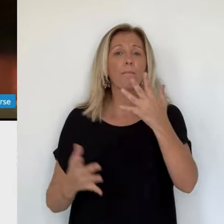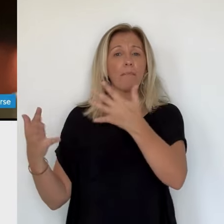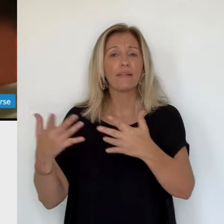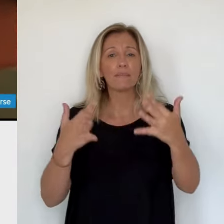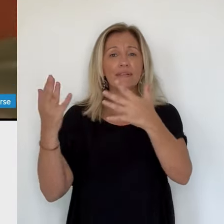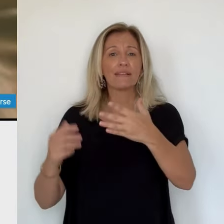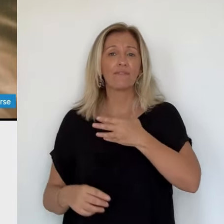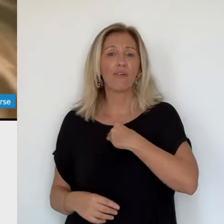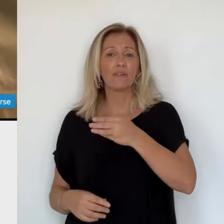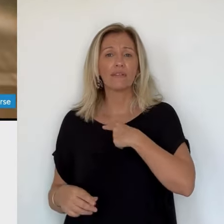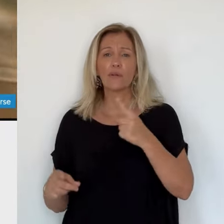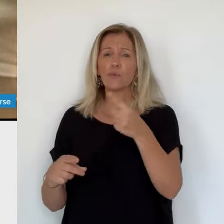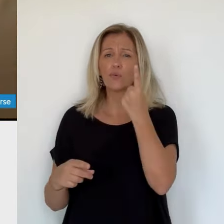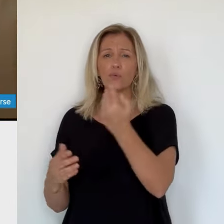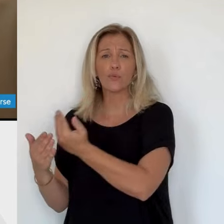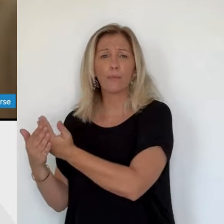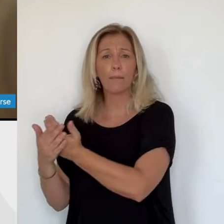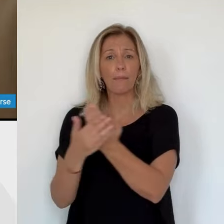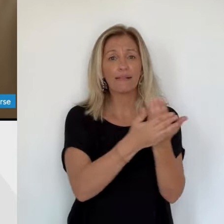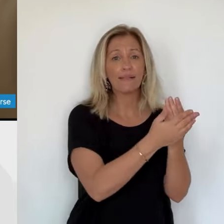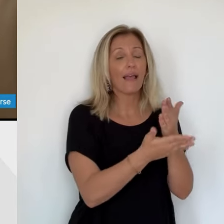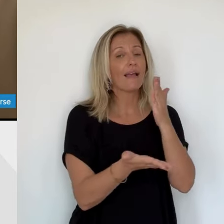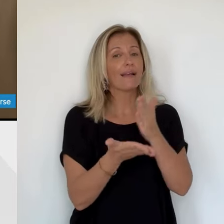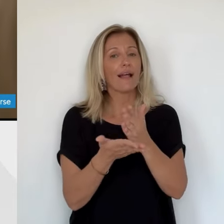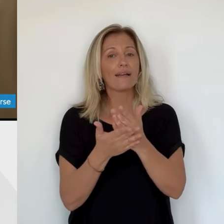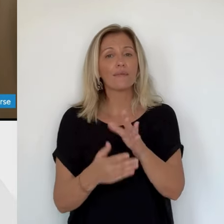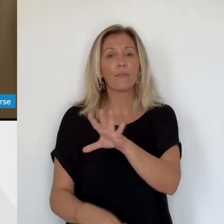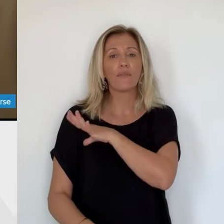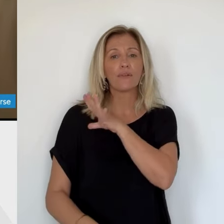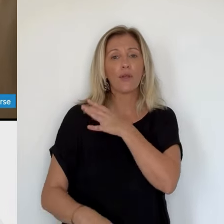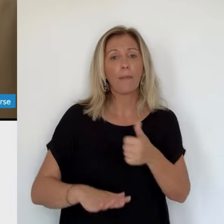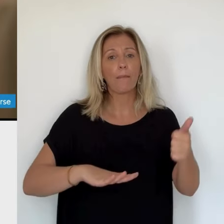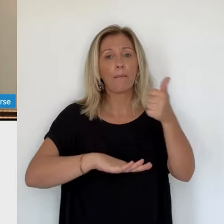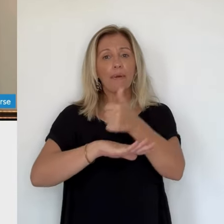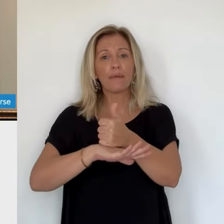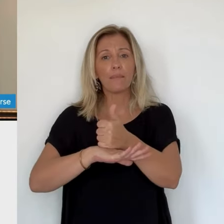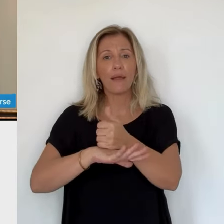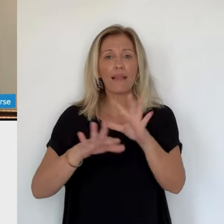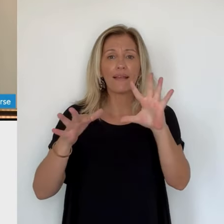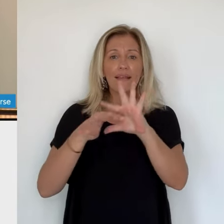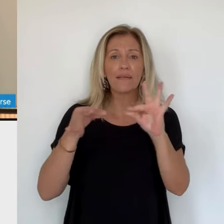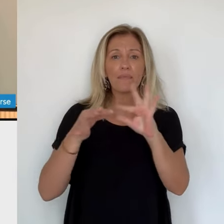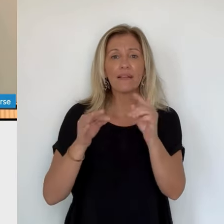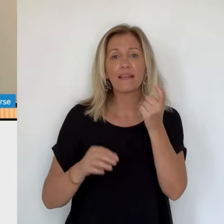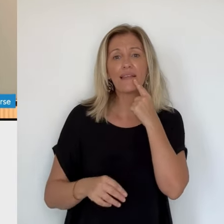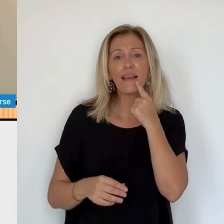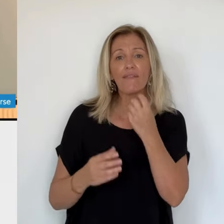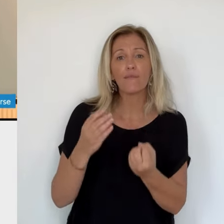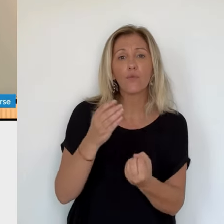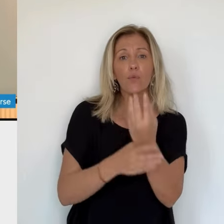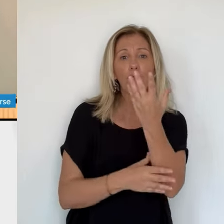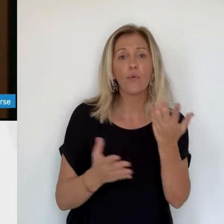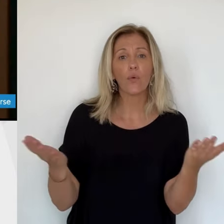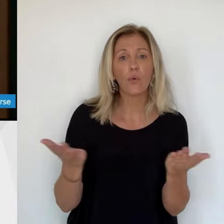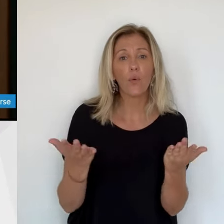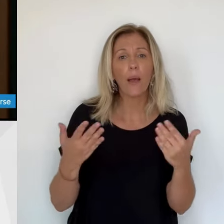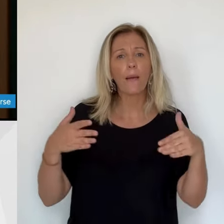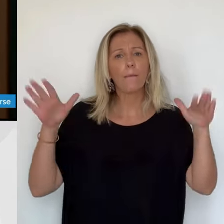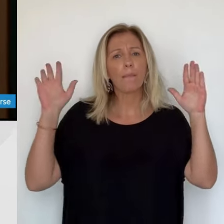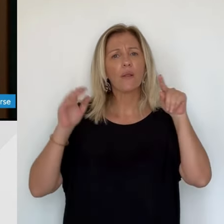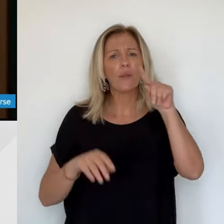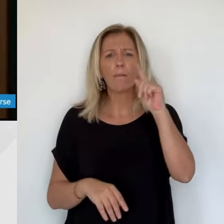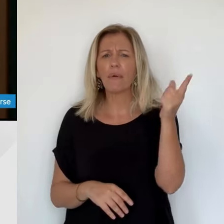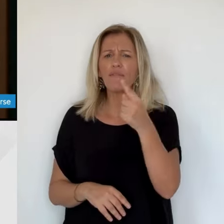enseignants, une cantine rénovée, des groupes de niveau en maths et français, toujours le matin. Dans sa classe, le professeur